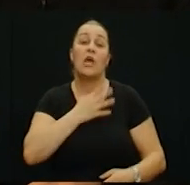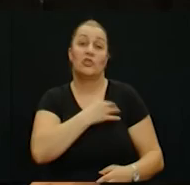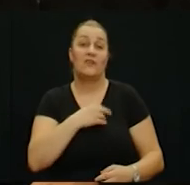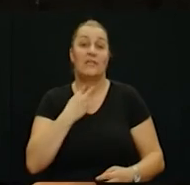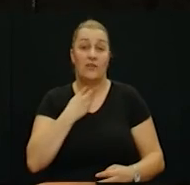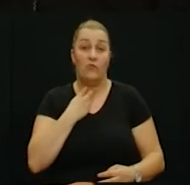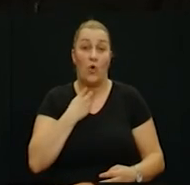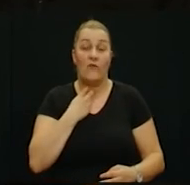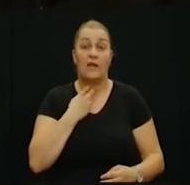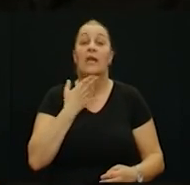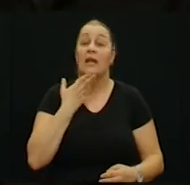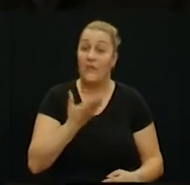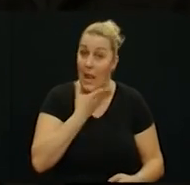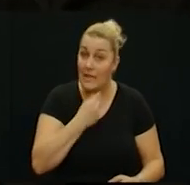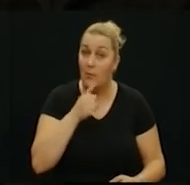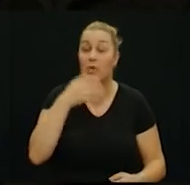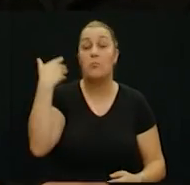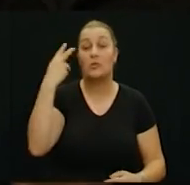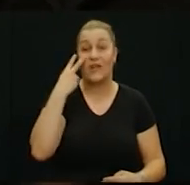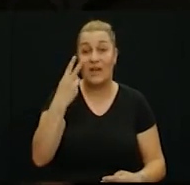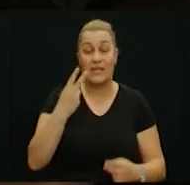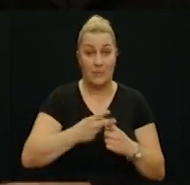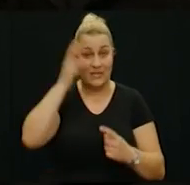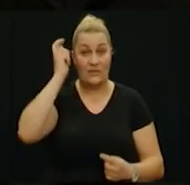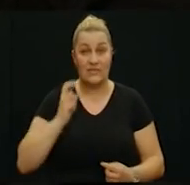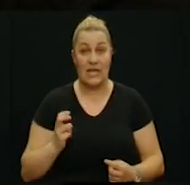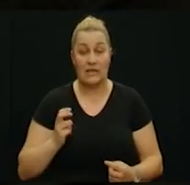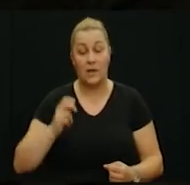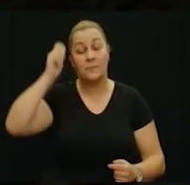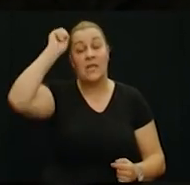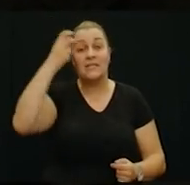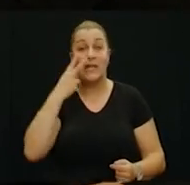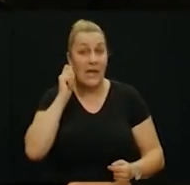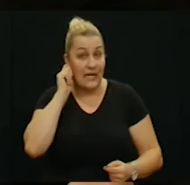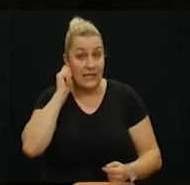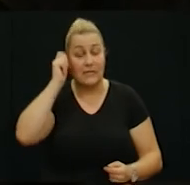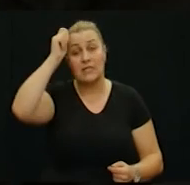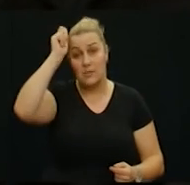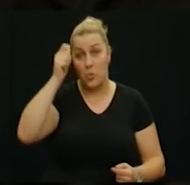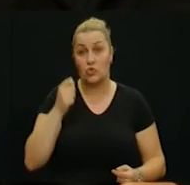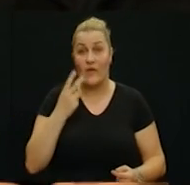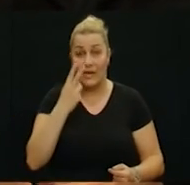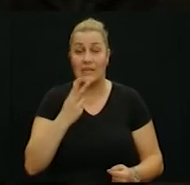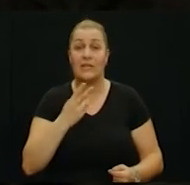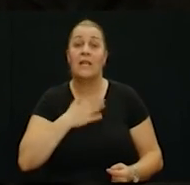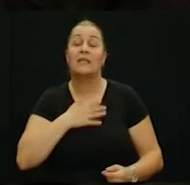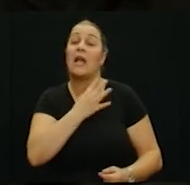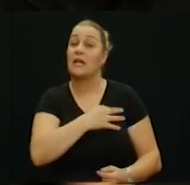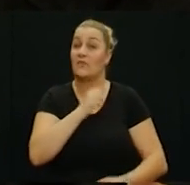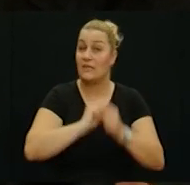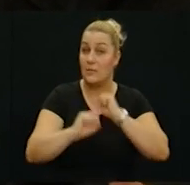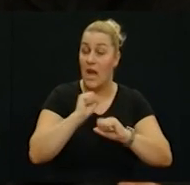hrvatski Vukovar Hvala lijepo i pozdrav gledateljima televizije Evo cijena poštovani gledatelji dragi hrvatski